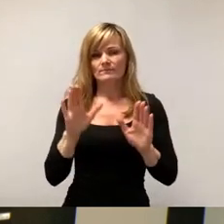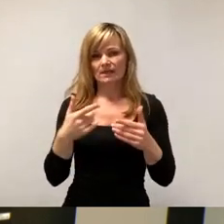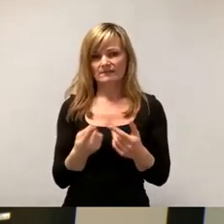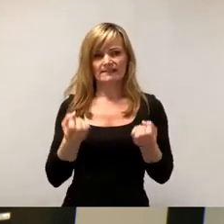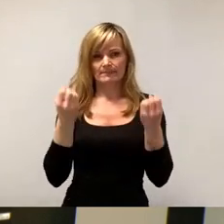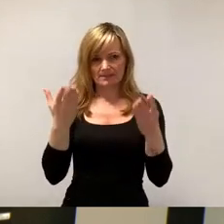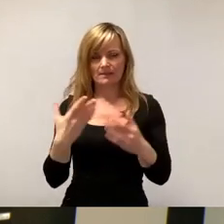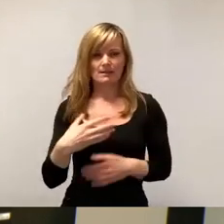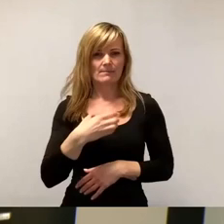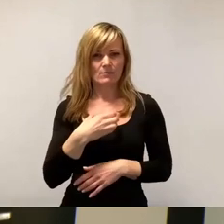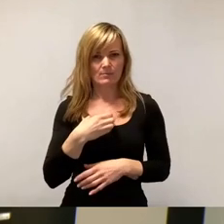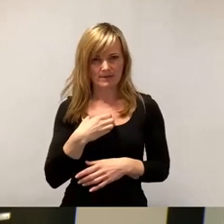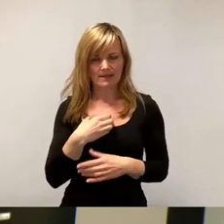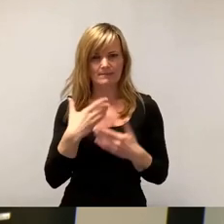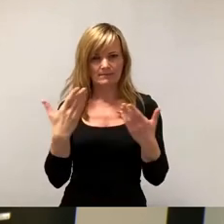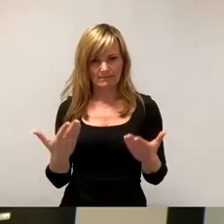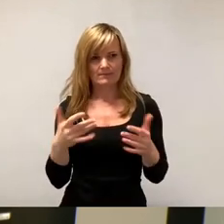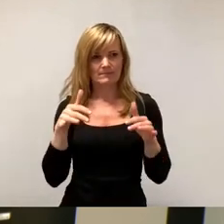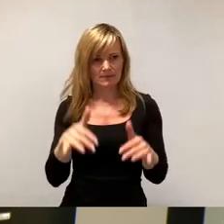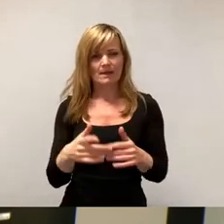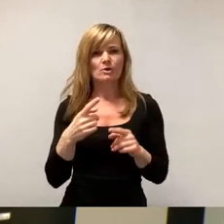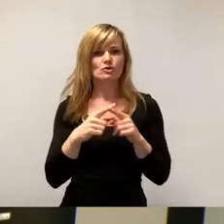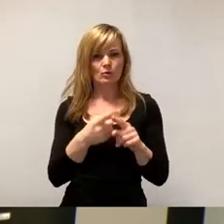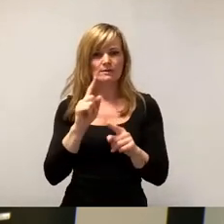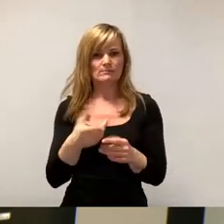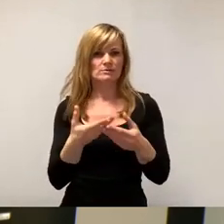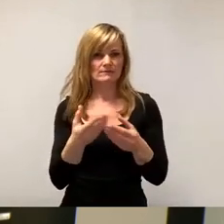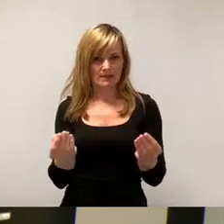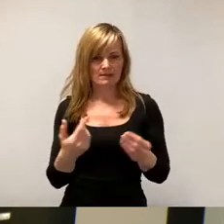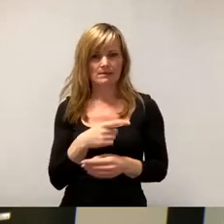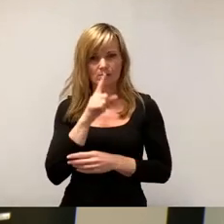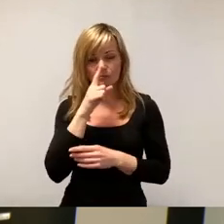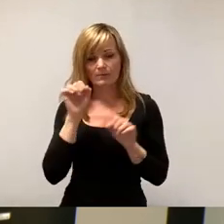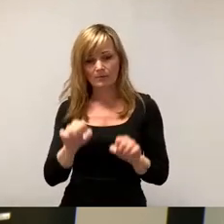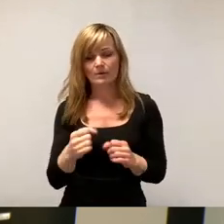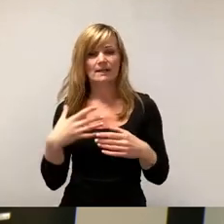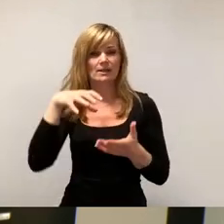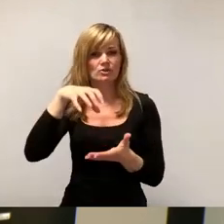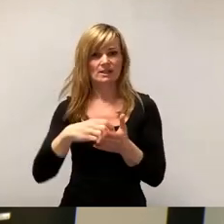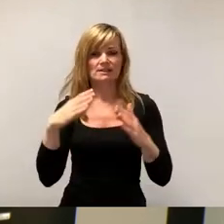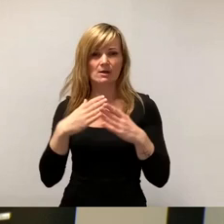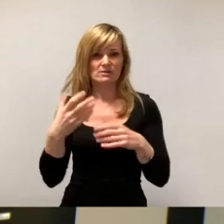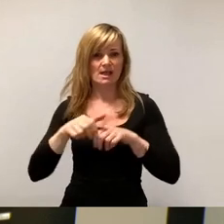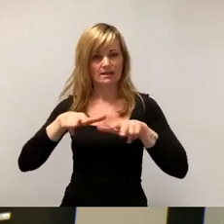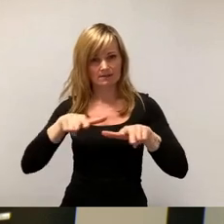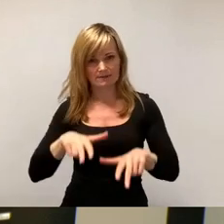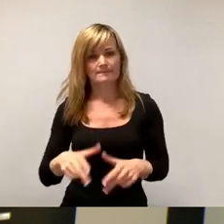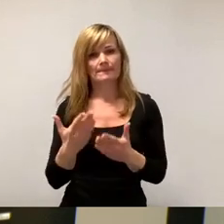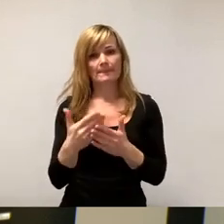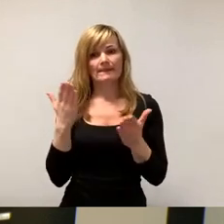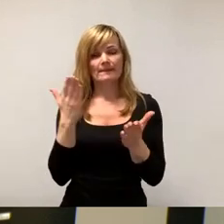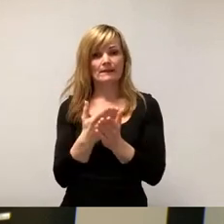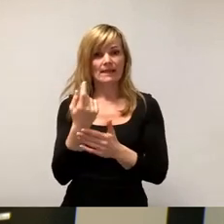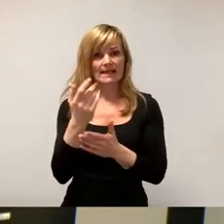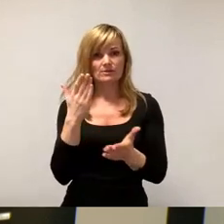besteht aber nun einmal und die Schulden müssen weg. Das geht nur über den Griff in den Stadthaushalt. Das Geld wurde praktisch schon verfrühstückt und fehlt uns in den